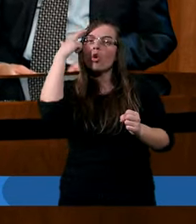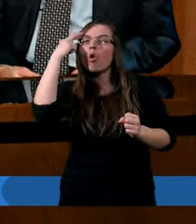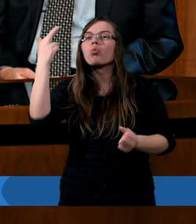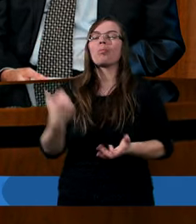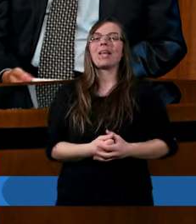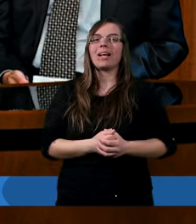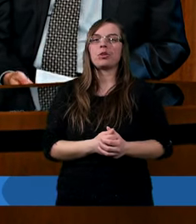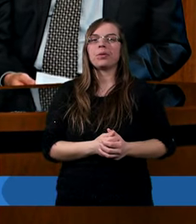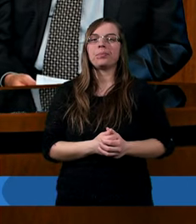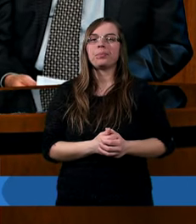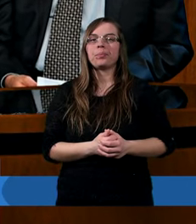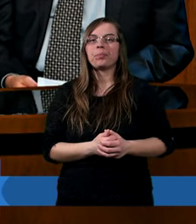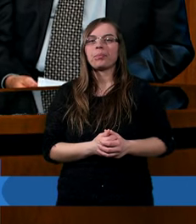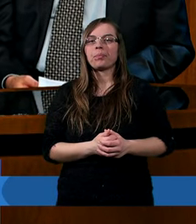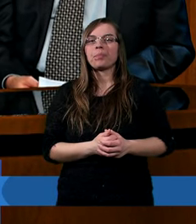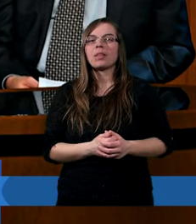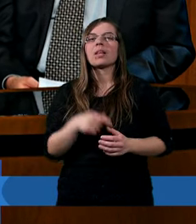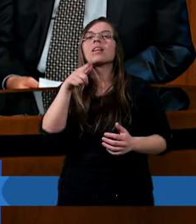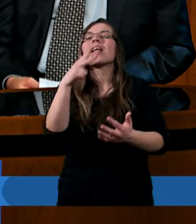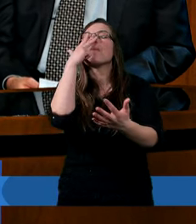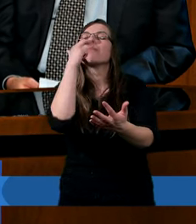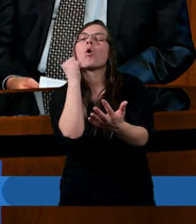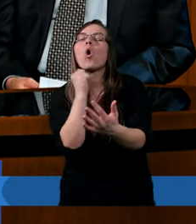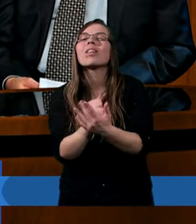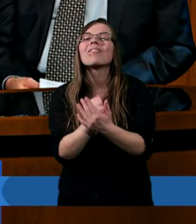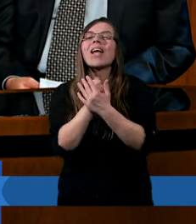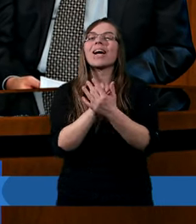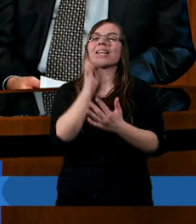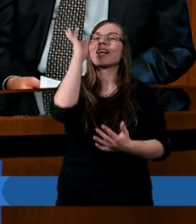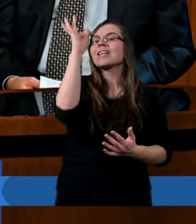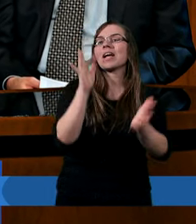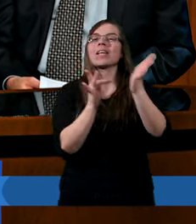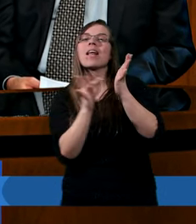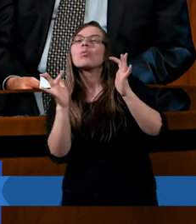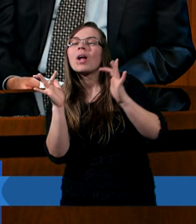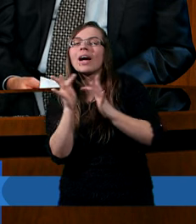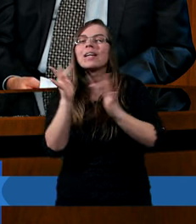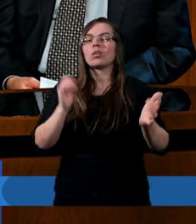to stwierdzenie Jezusa Chrystusa,